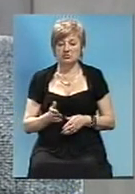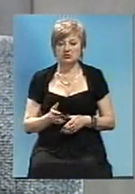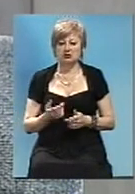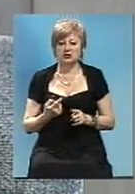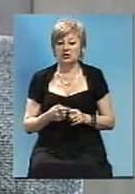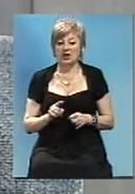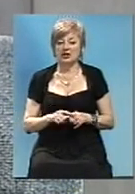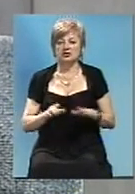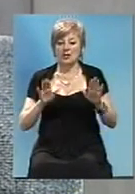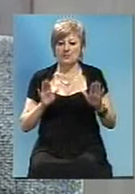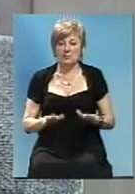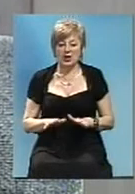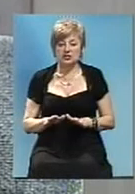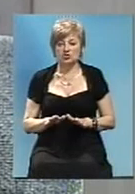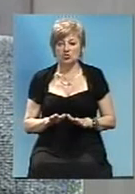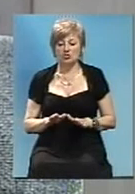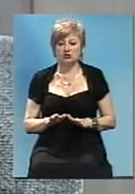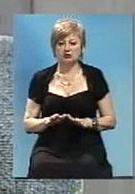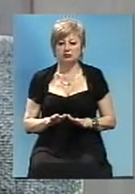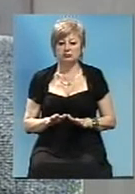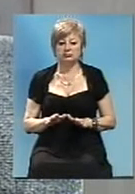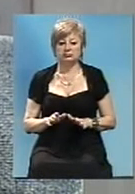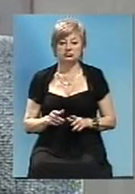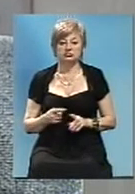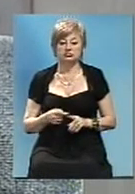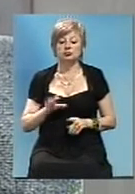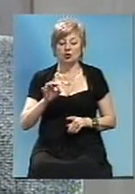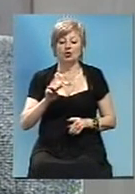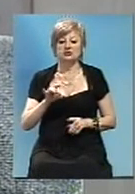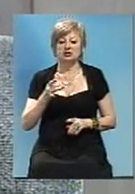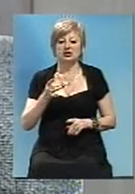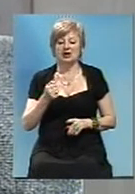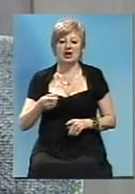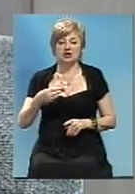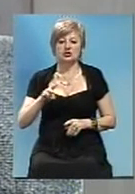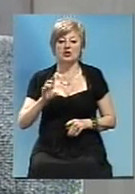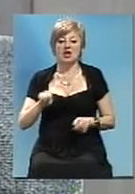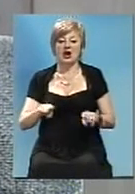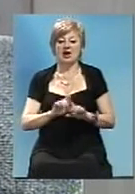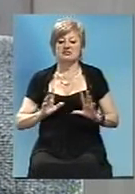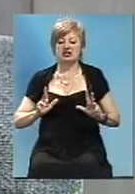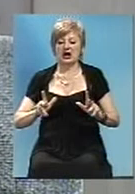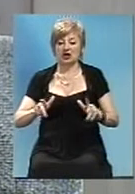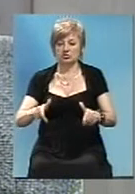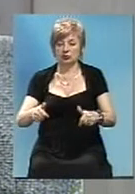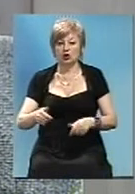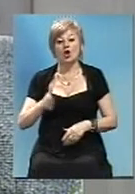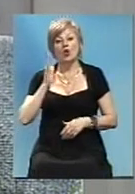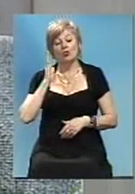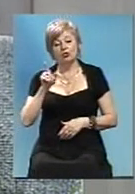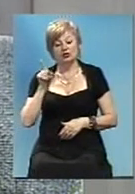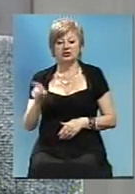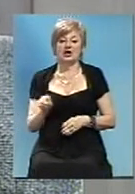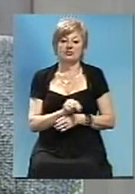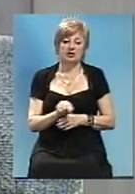участка традськи, от Радного, тож така ж ситуація. Вопрос, буде ли ремонт там?